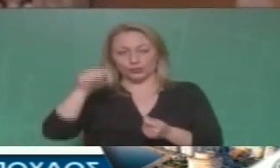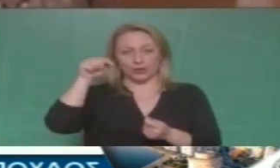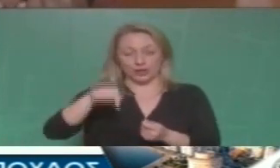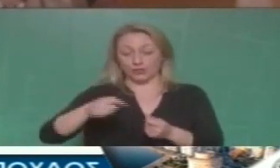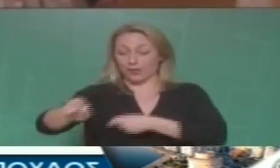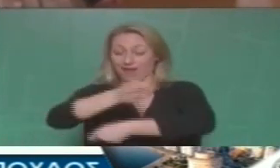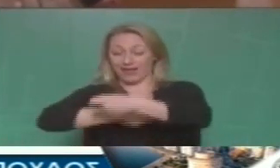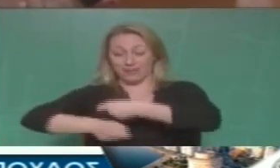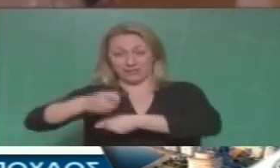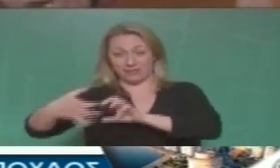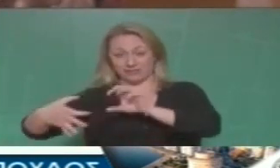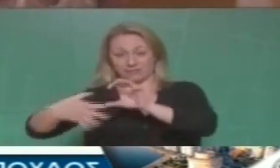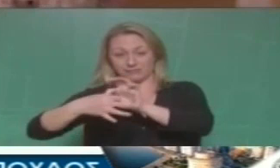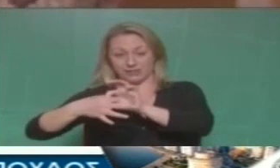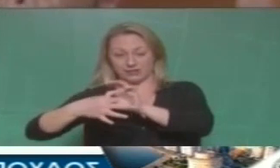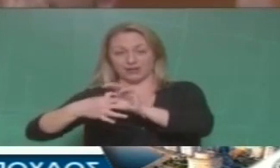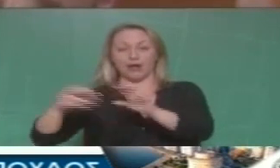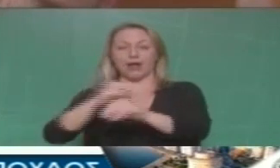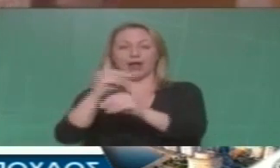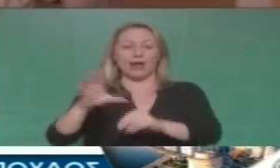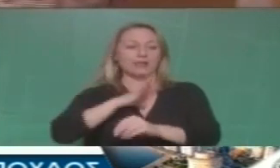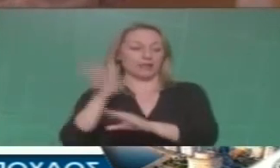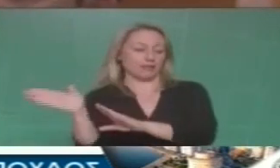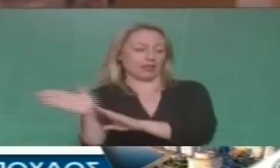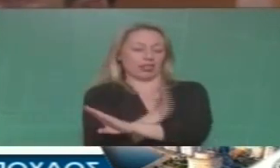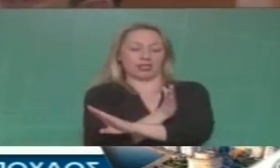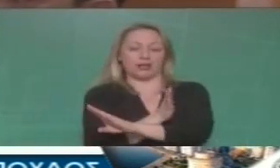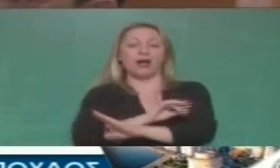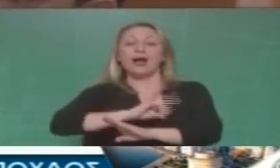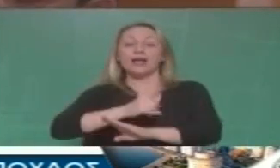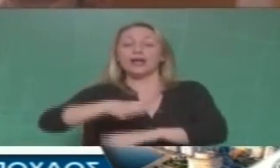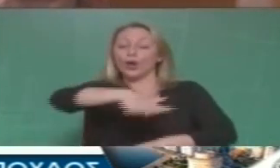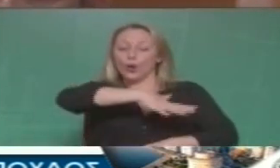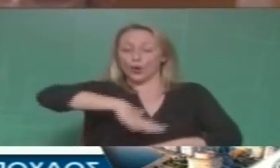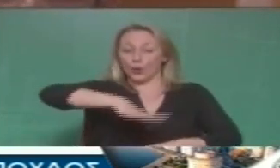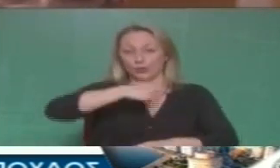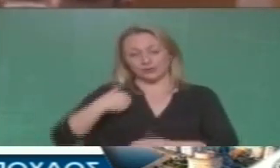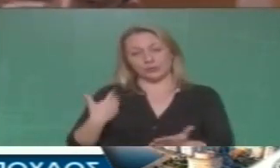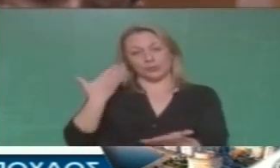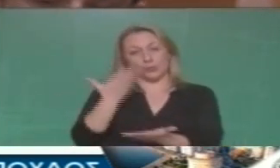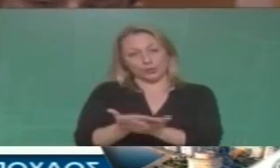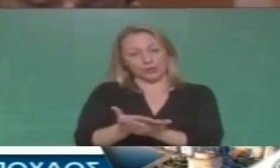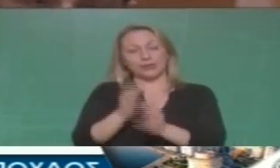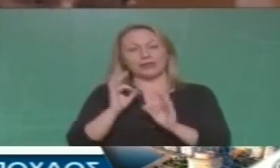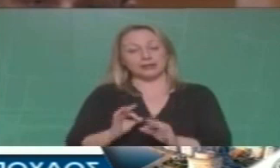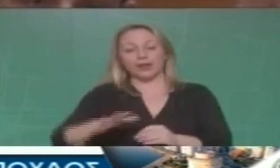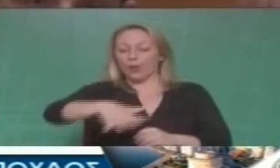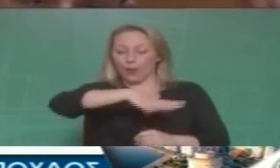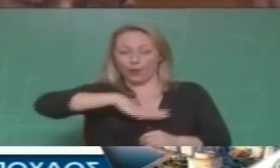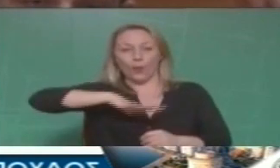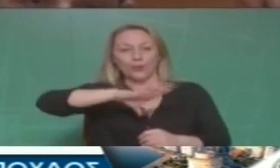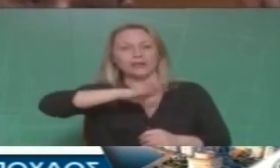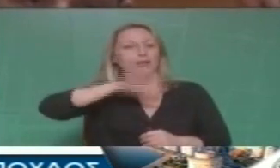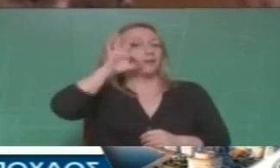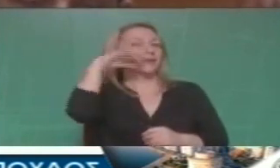επιχειρηματικά συμφέροντα αφήνοντας το περιθώριο τους κατοίκους και τις ανάγκες είτε χώρος όπως προτείνουμε εμείς και παλεύουμε ο οποίος θα ακουμπά στις